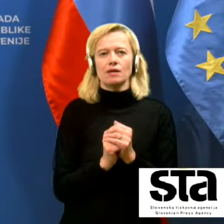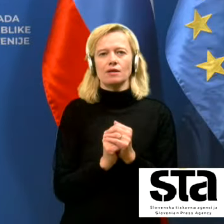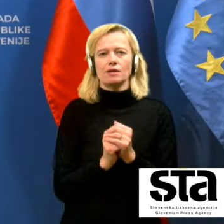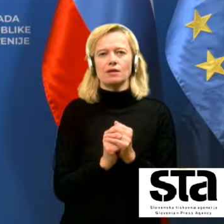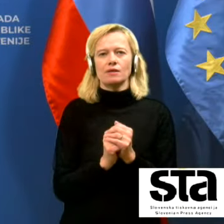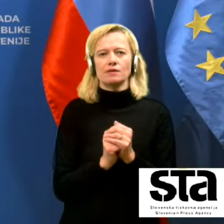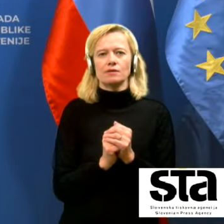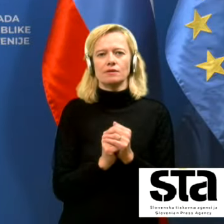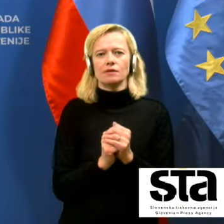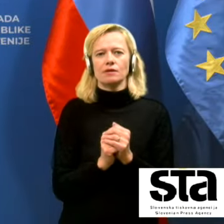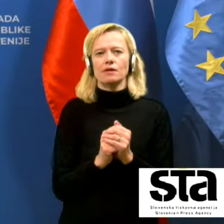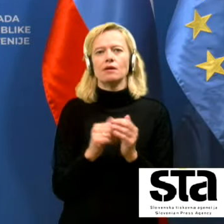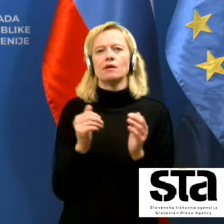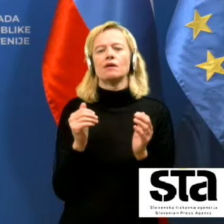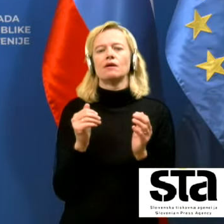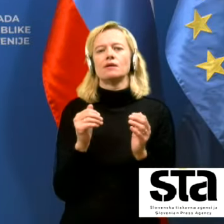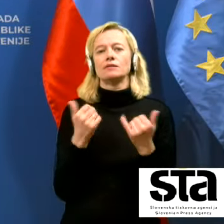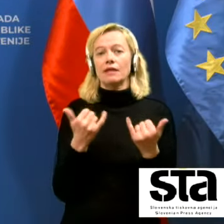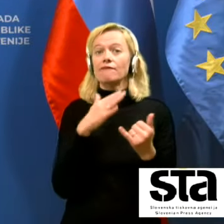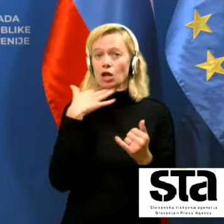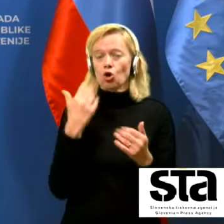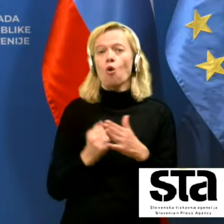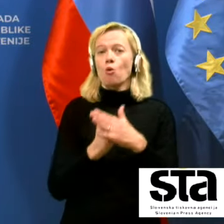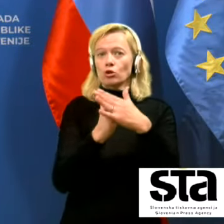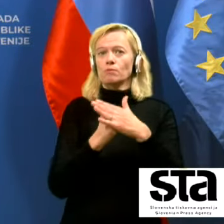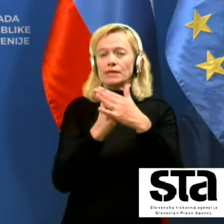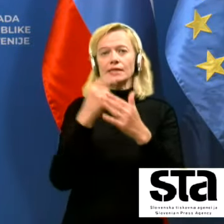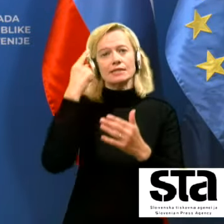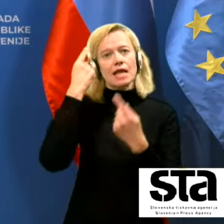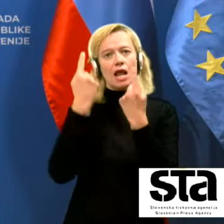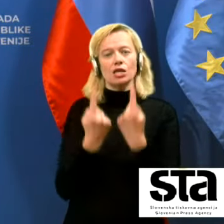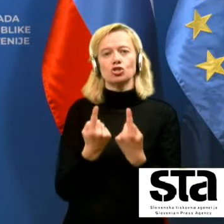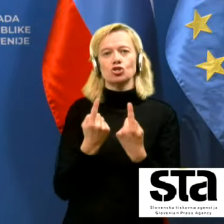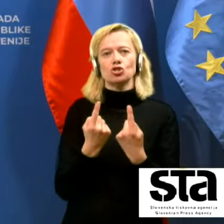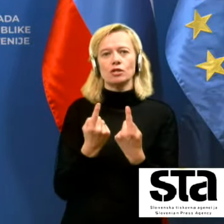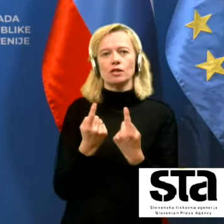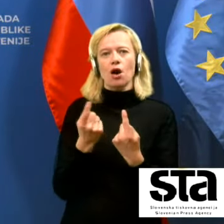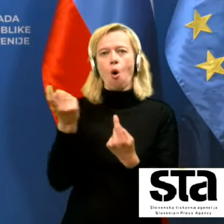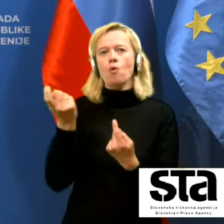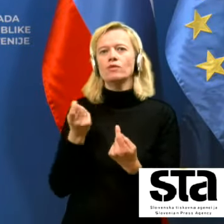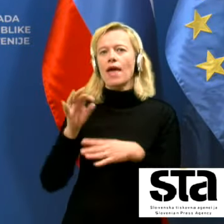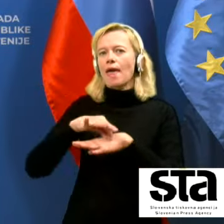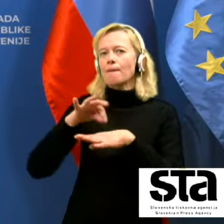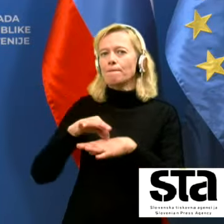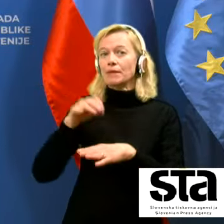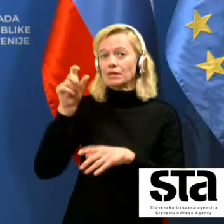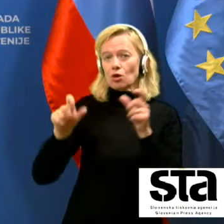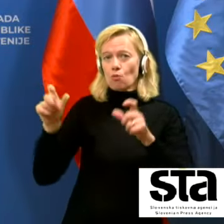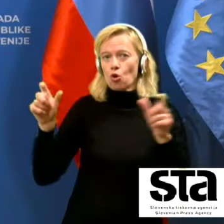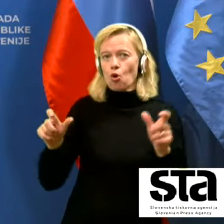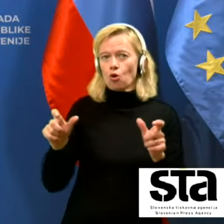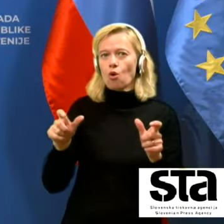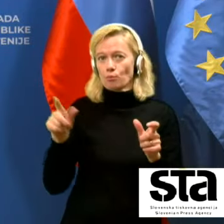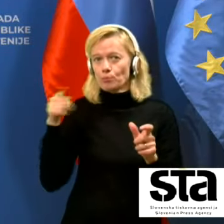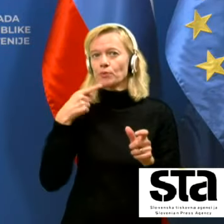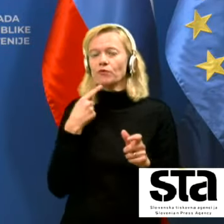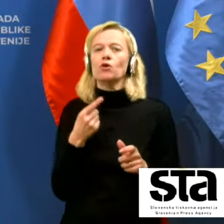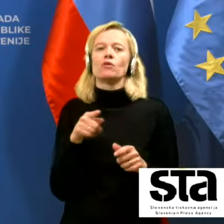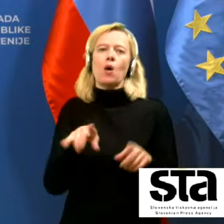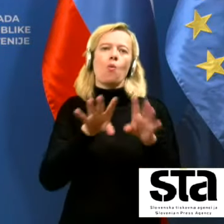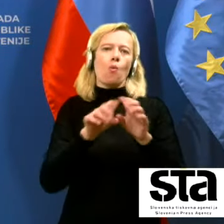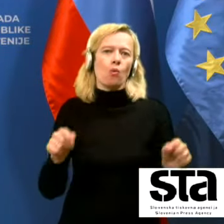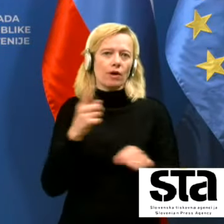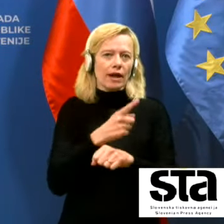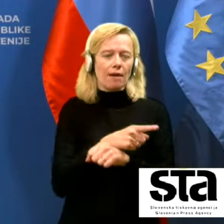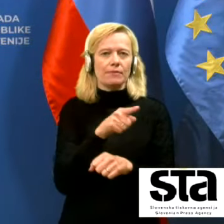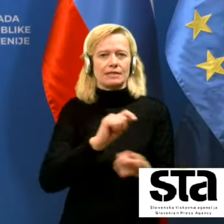podprtih stališč tudi strani epidemiologov da je takšen ukrep oziroma ukrep takšna